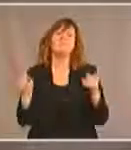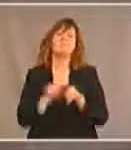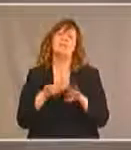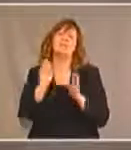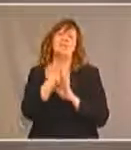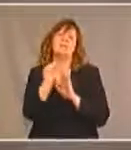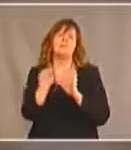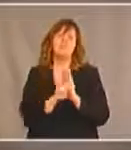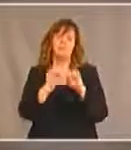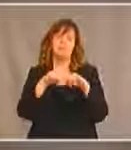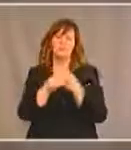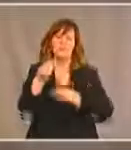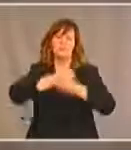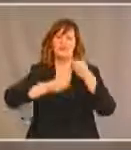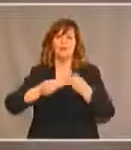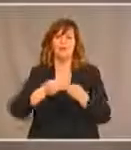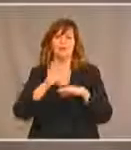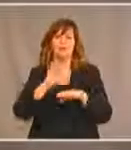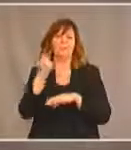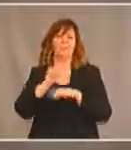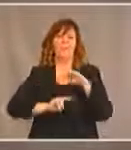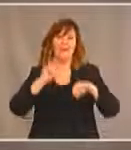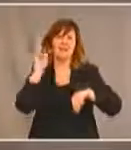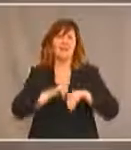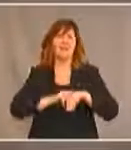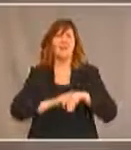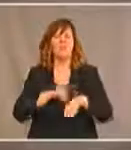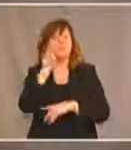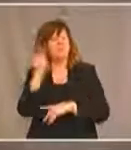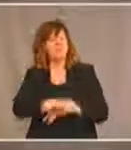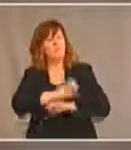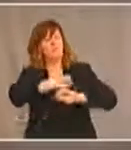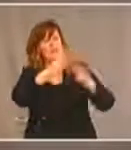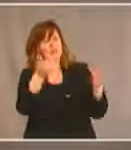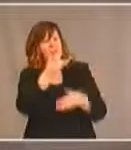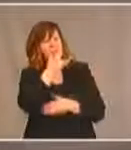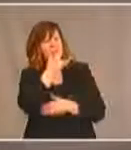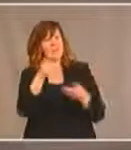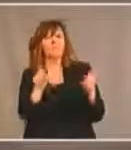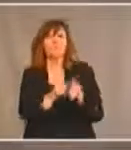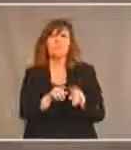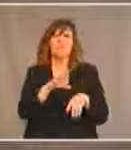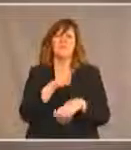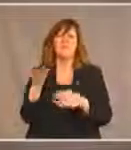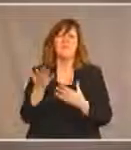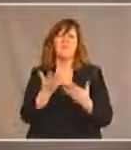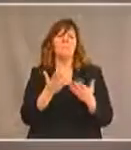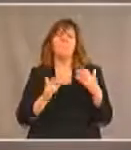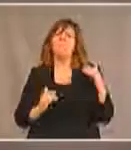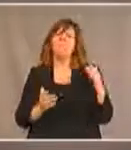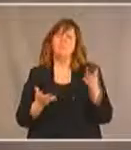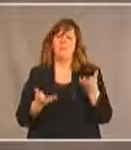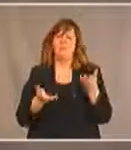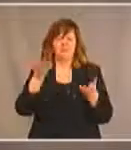-économique des Premières Nations et de nous pencher sur les déséquilibres sexospécifiques de façon plus